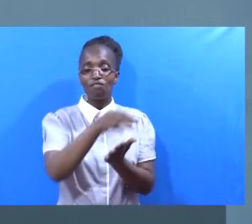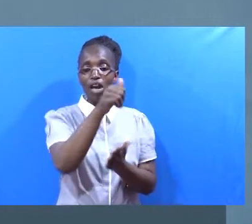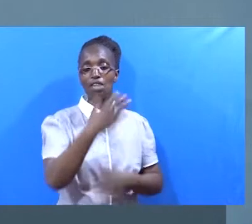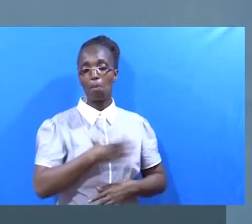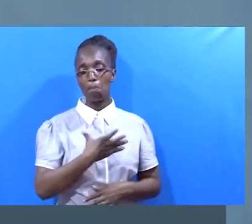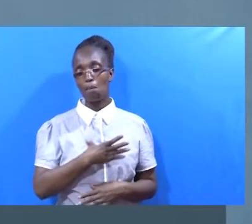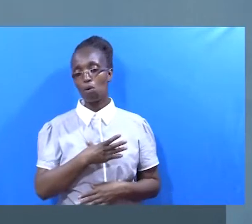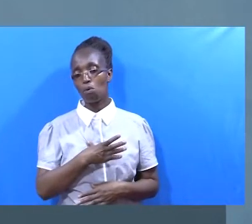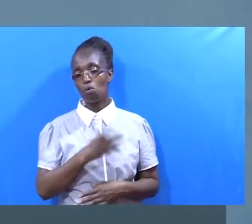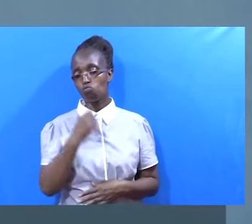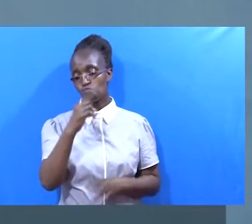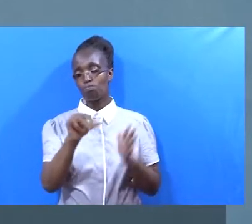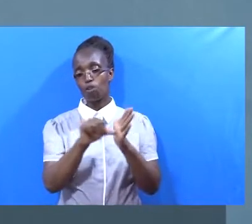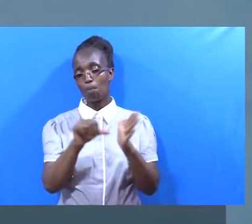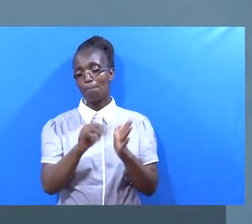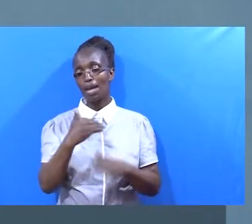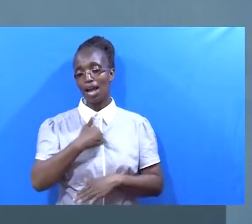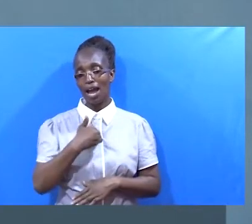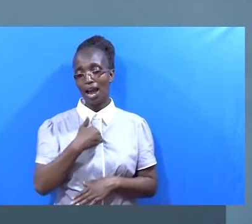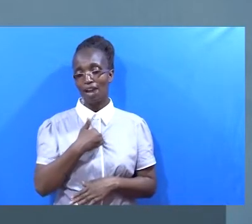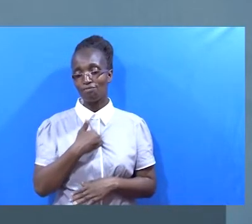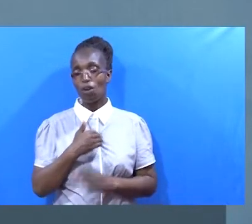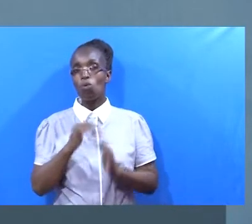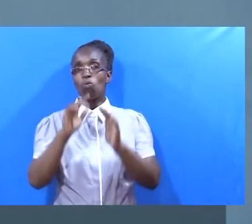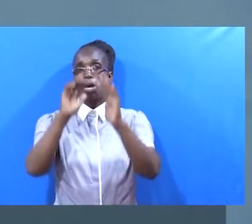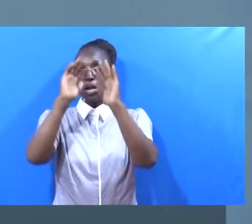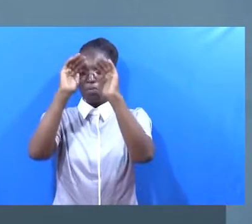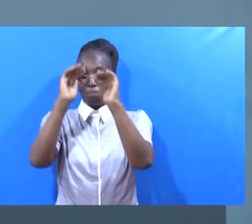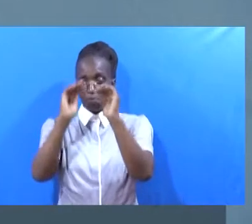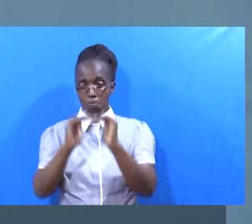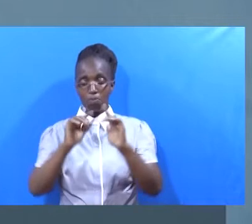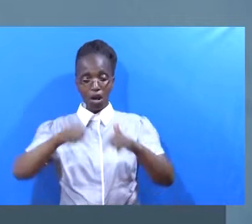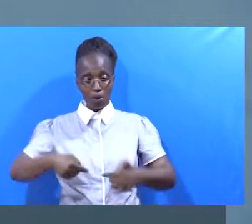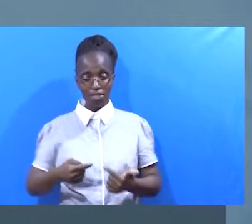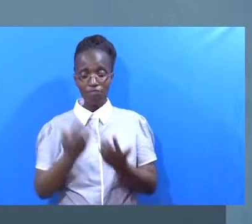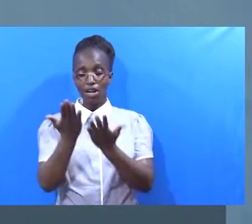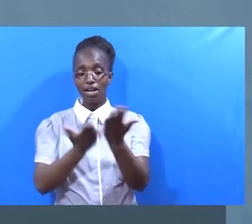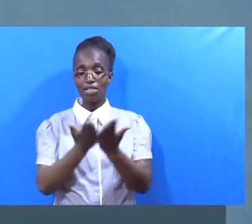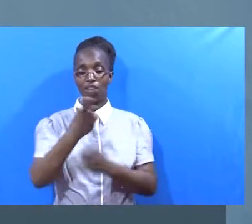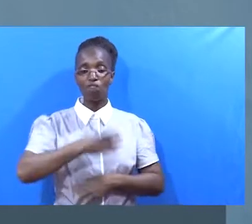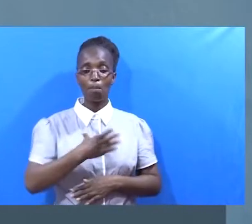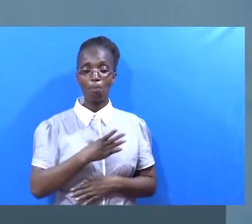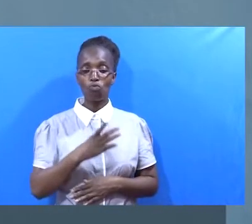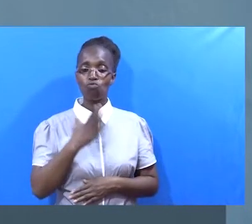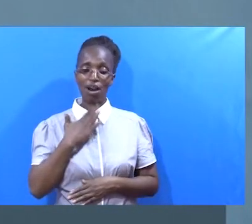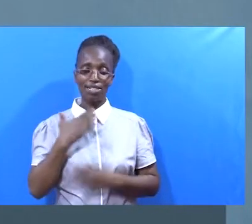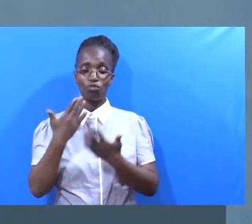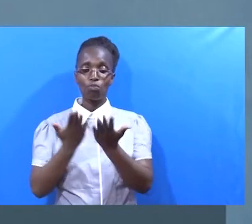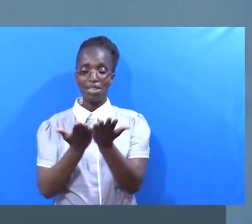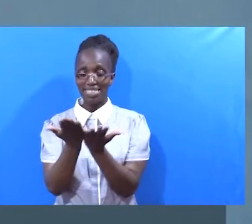kufikia wengine Ambao wanaitaji alia zetu Kutinyenye kesha Na kufikia wengine Ambao wanaitaji uduma yetu